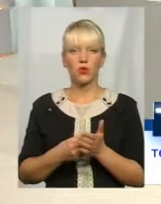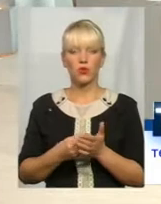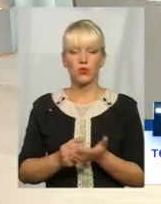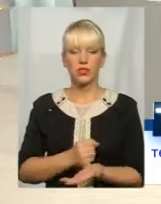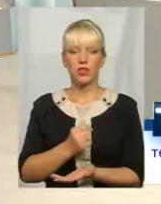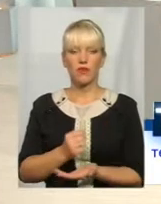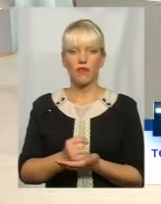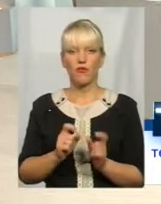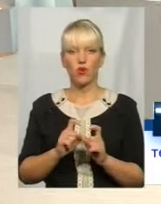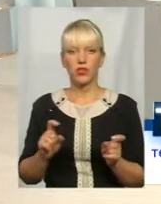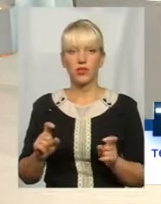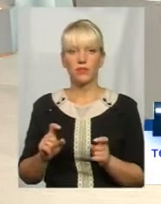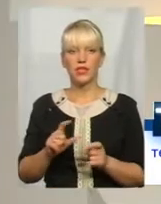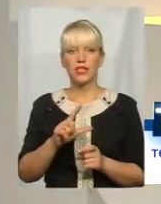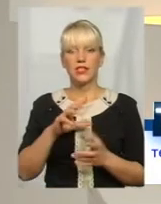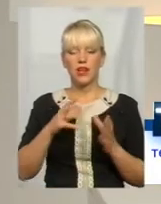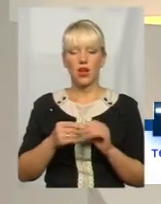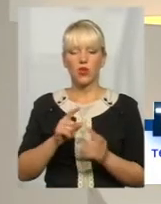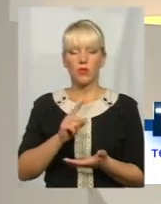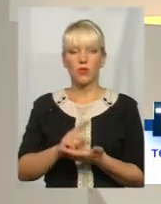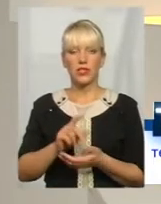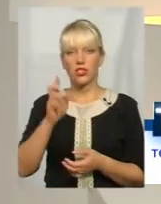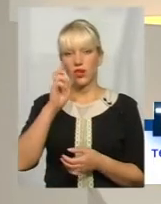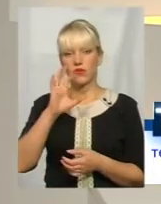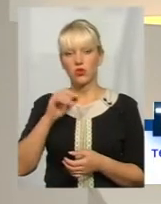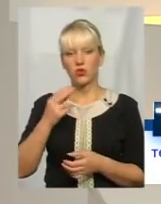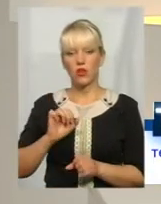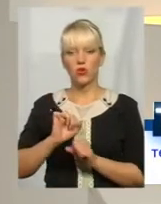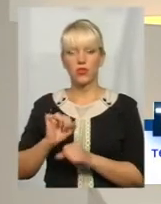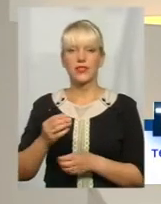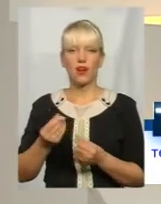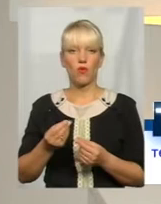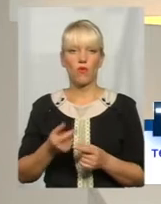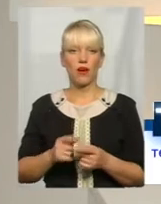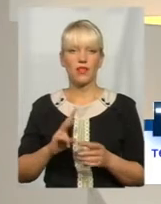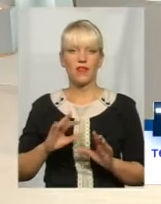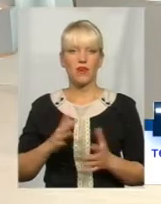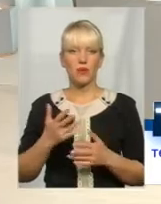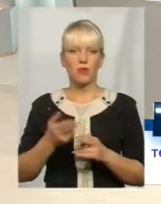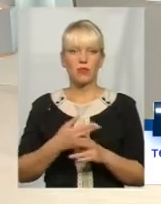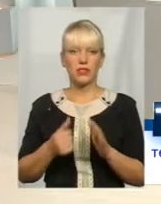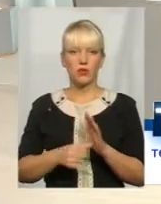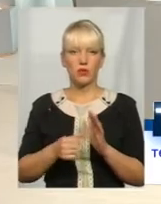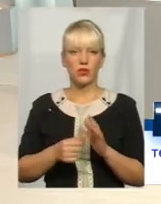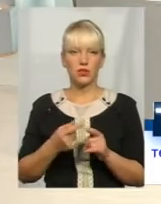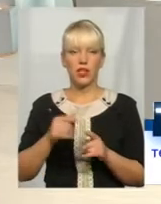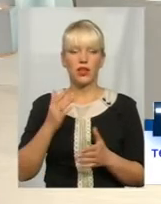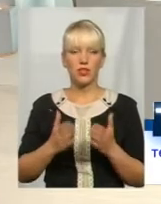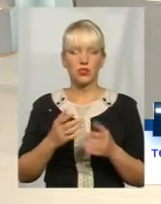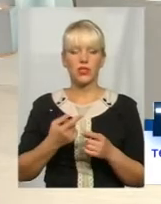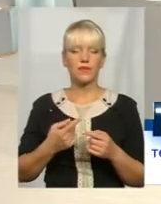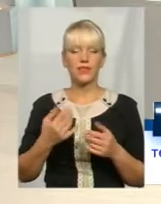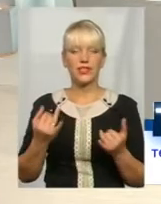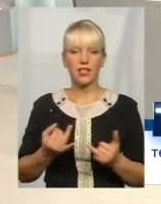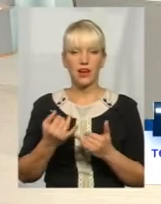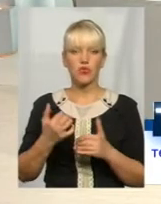затвердженого фондом загальнообов'язкового державного соціального страхування на випадок безробіття. І що цікаве, що серед цих осіб